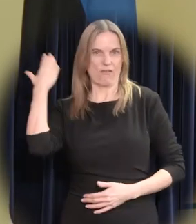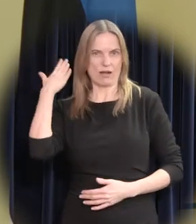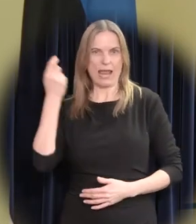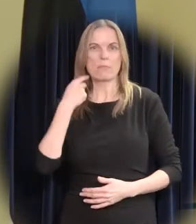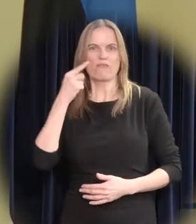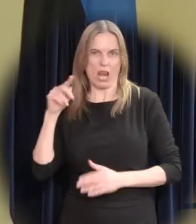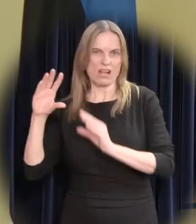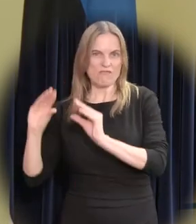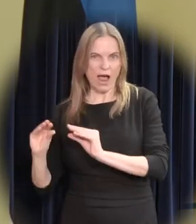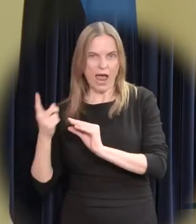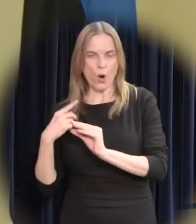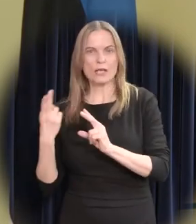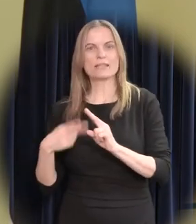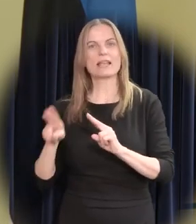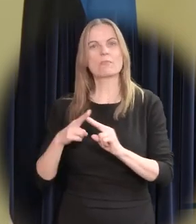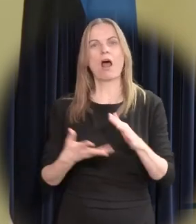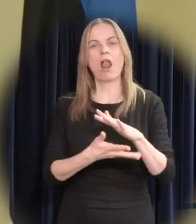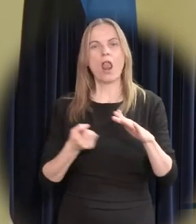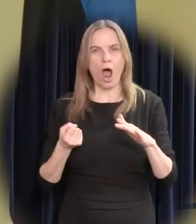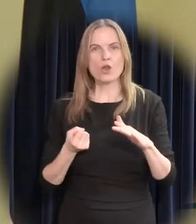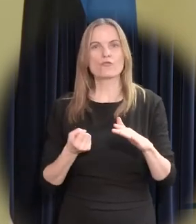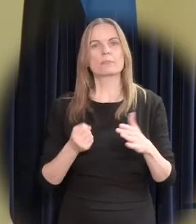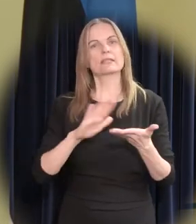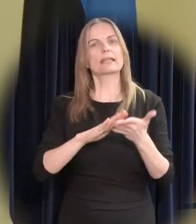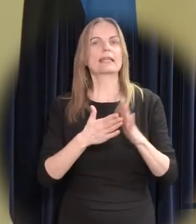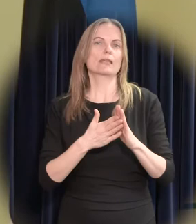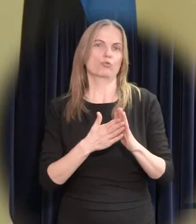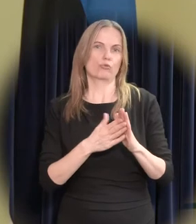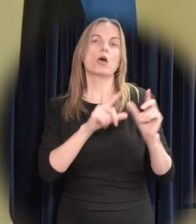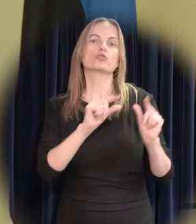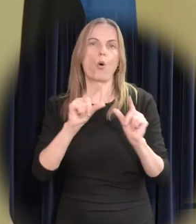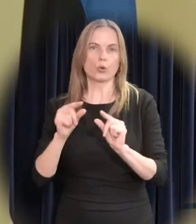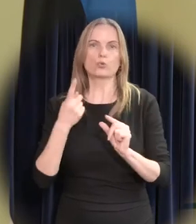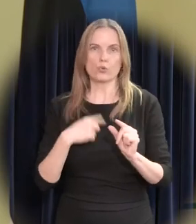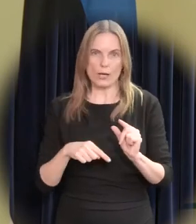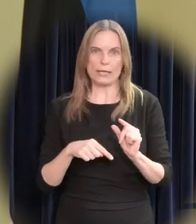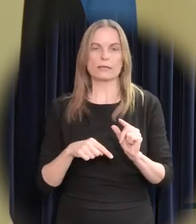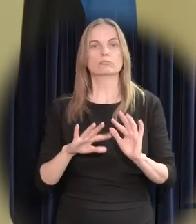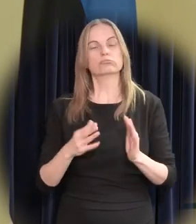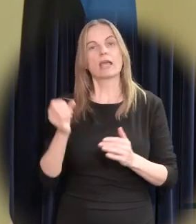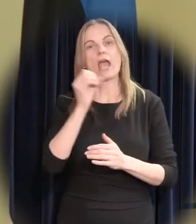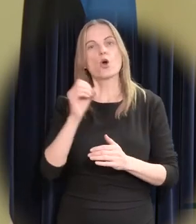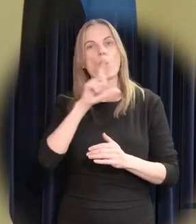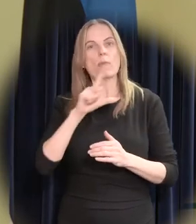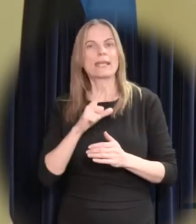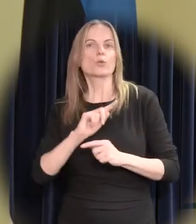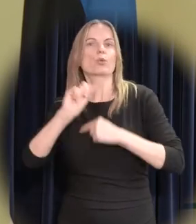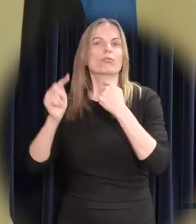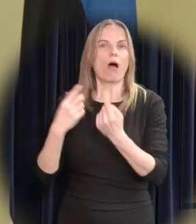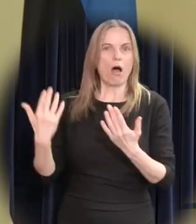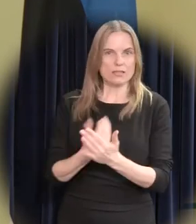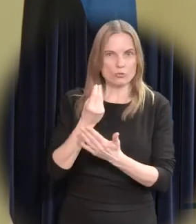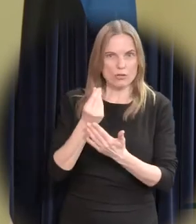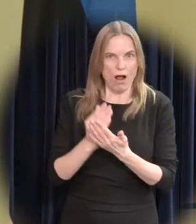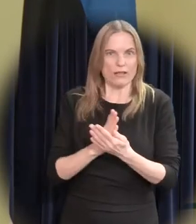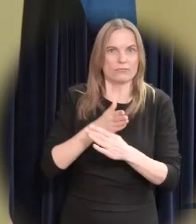väikesele võlale olid laenuvõtud ingimused meile soodsad. Kui lisada veel Euroopa Liidu taasterahastu vahendid uue valitsuse soov